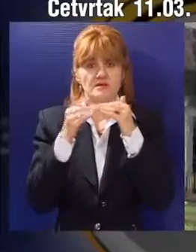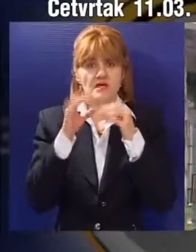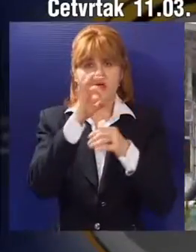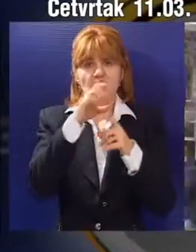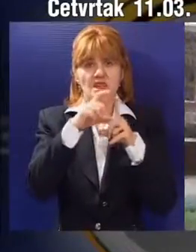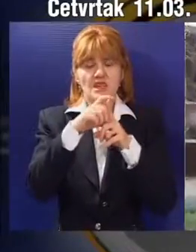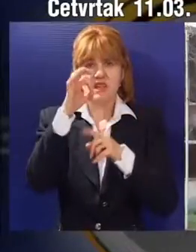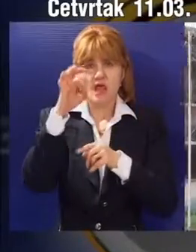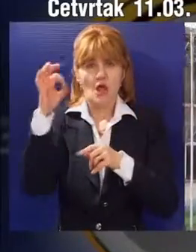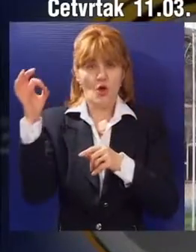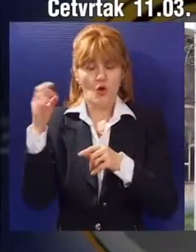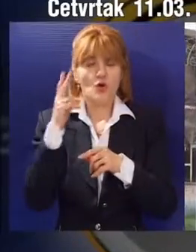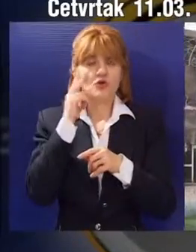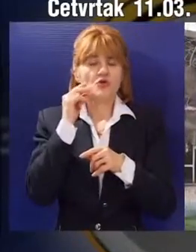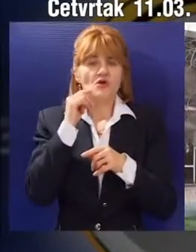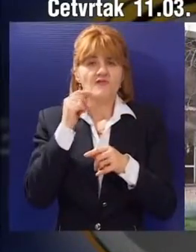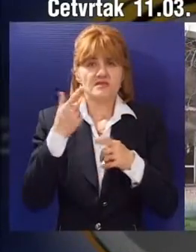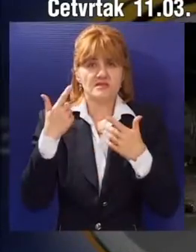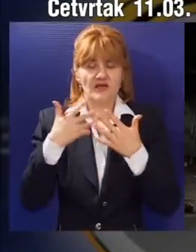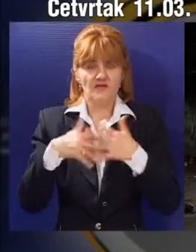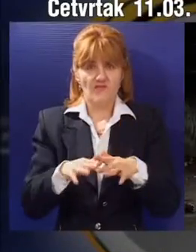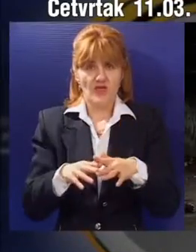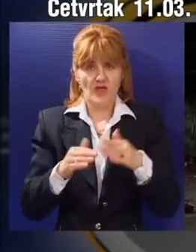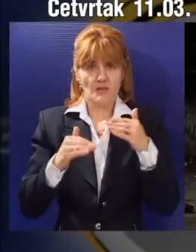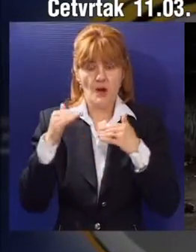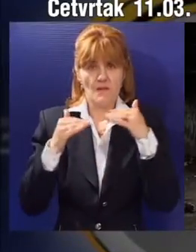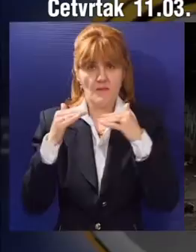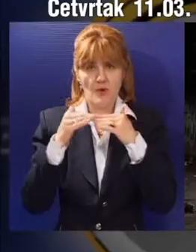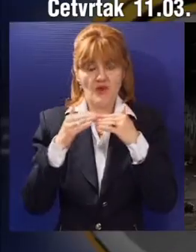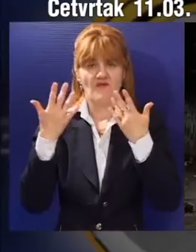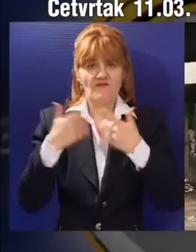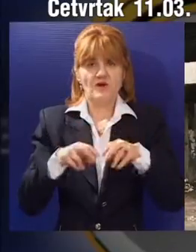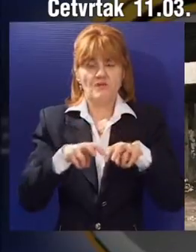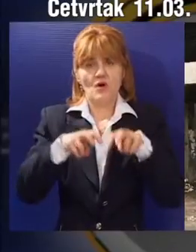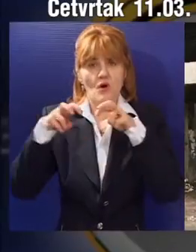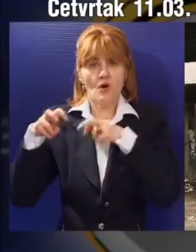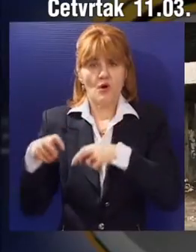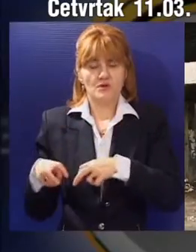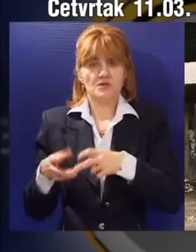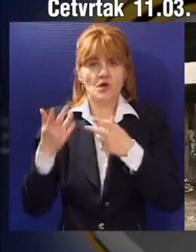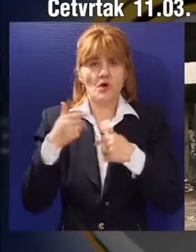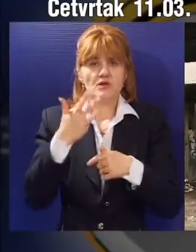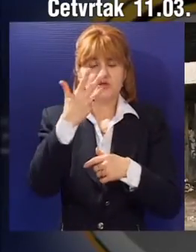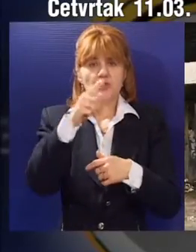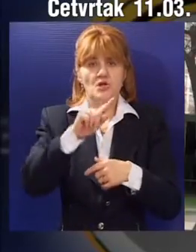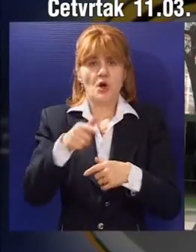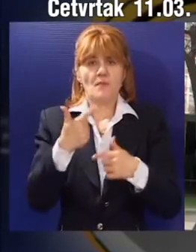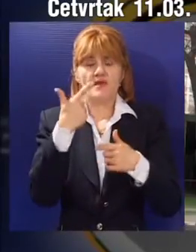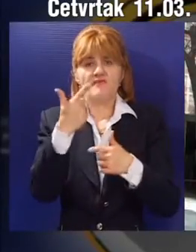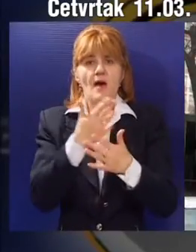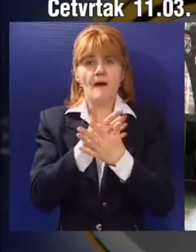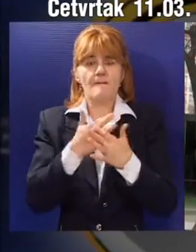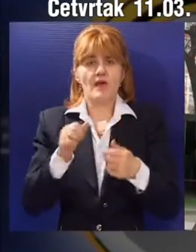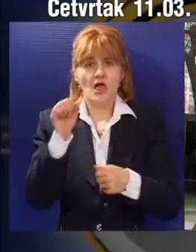sa DOO Holten gradnja iz Novog Sada. Ovim poravljanjem pomenuta firma odustaje od oštetnog zahtevu iznosu od 4,2